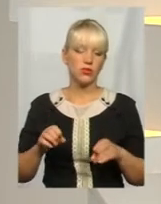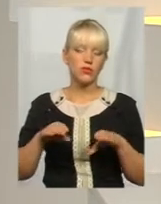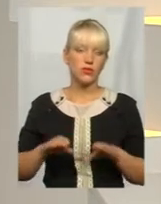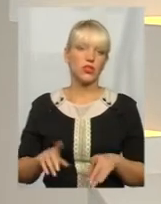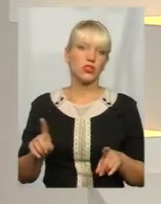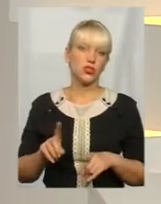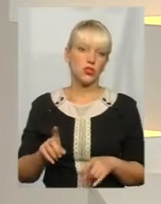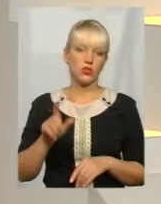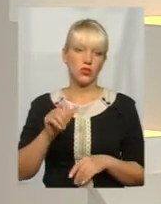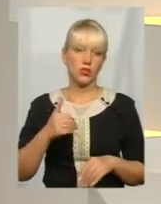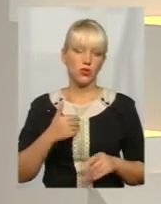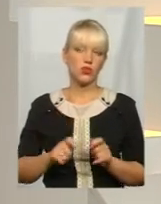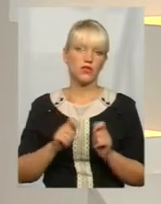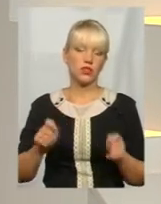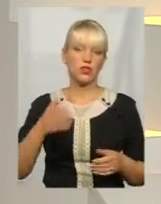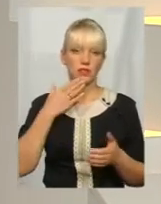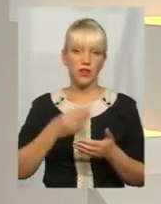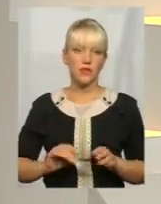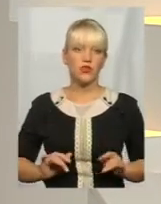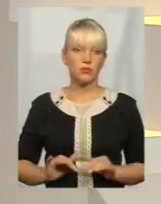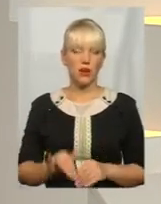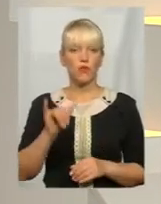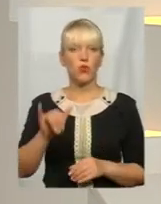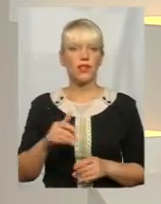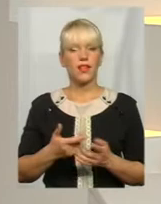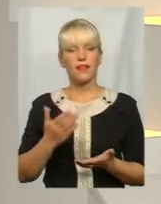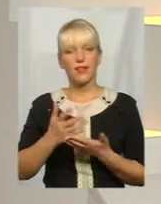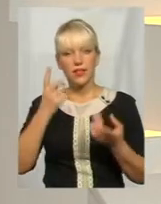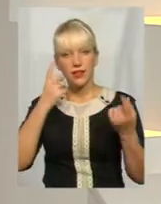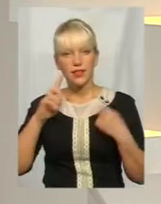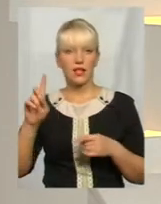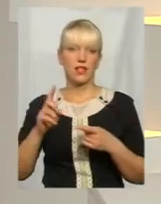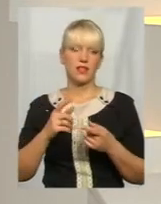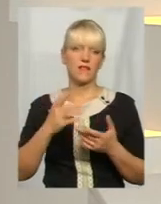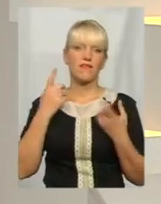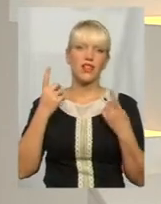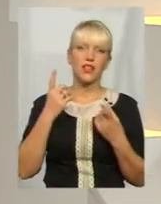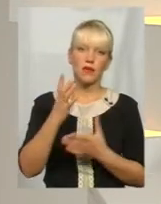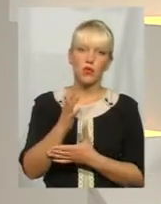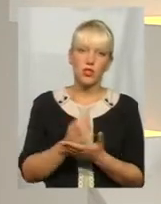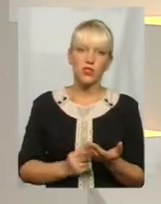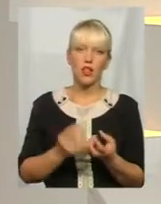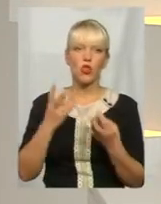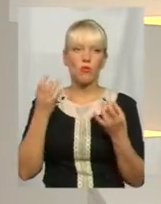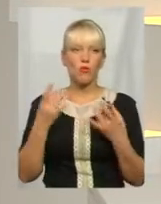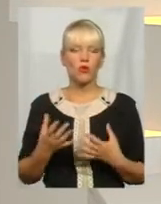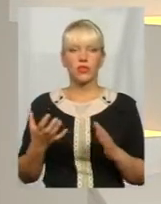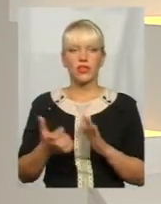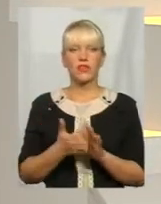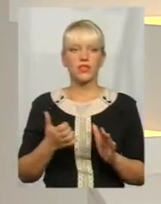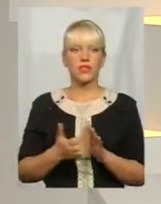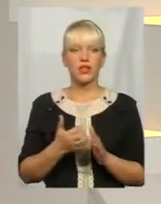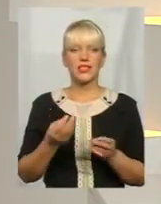що вона хоче відкрити власну справу, в неї колосальна ідея, великий потенціал, але їй просто не вистачає